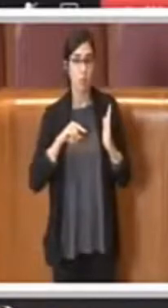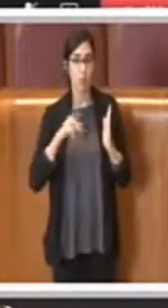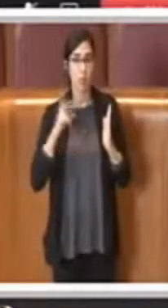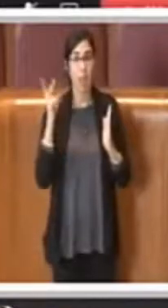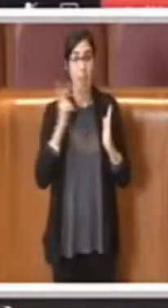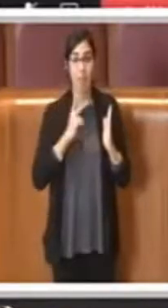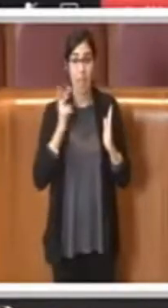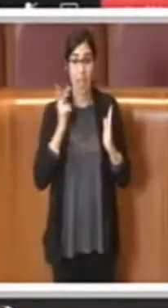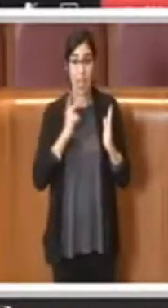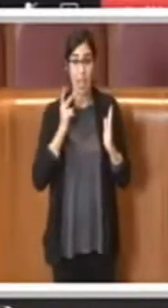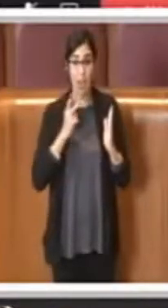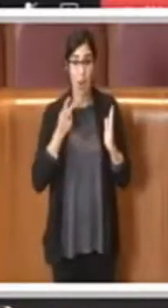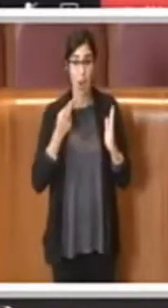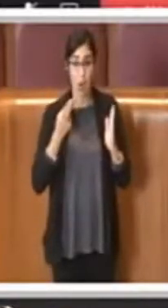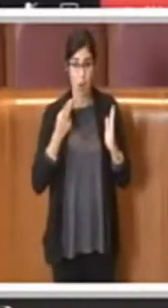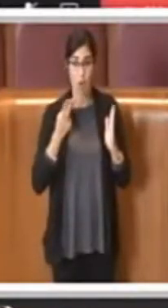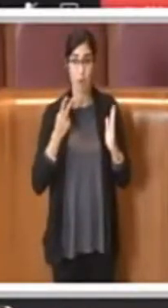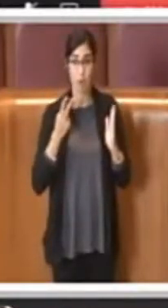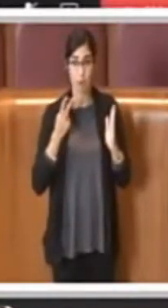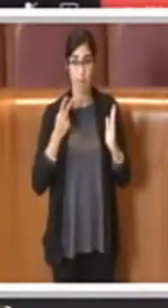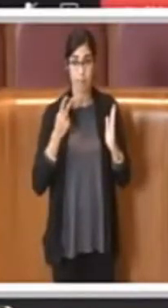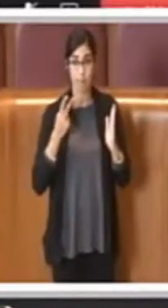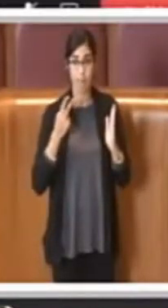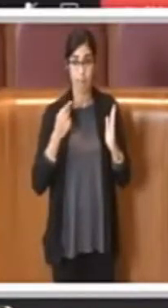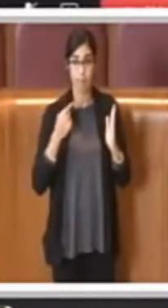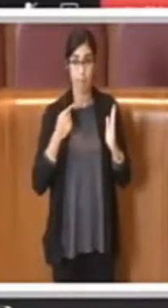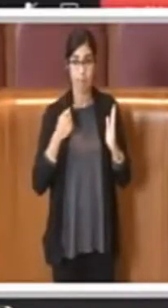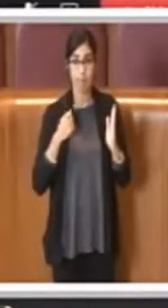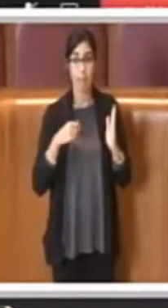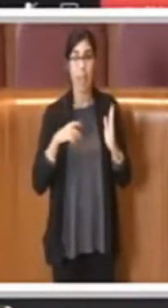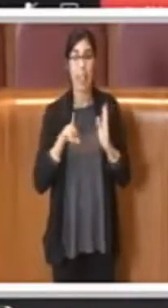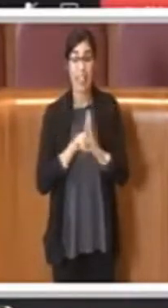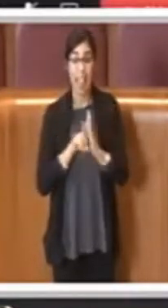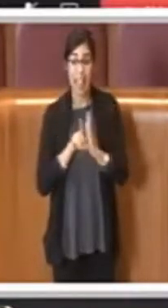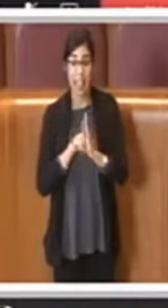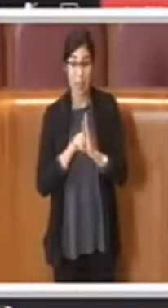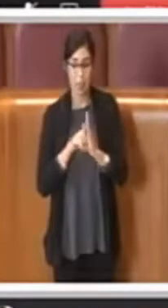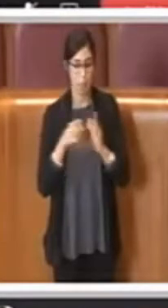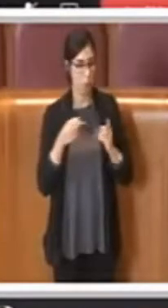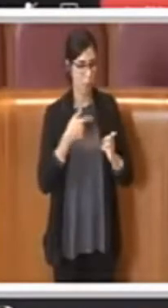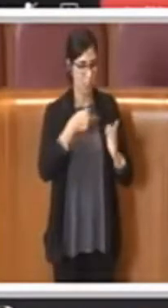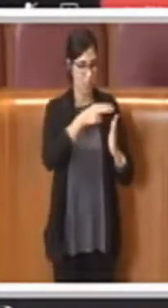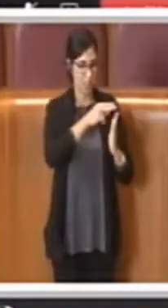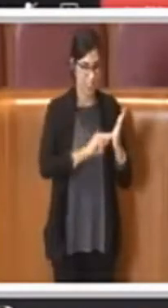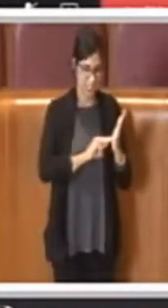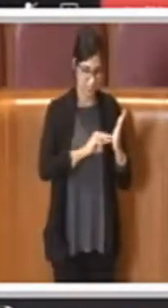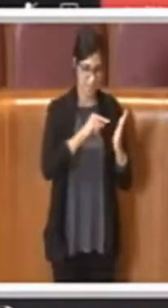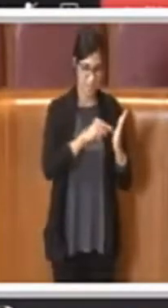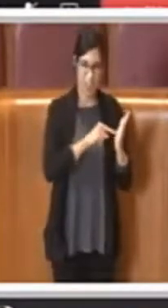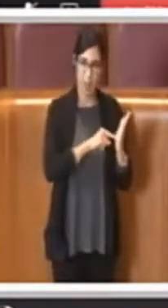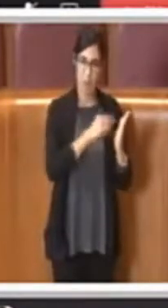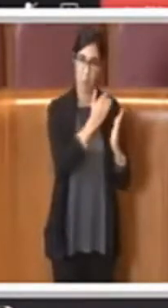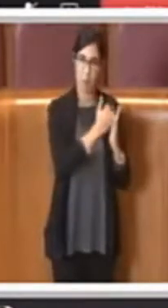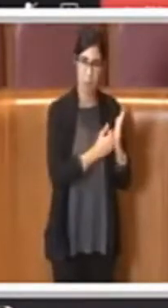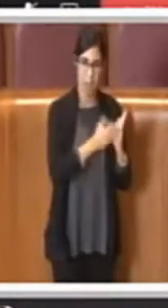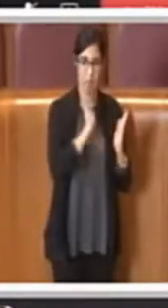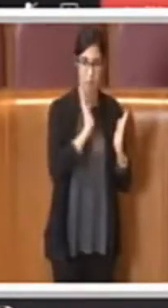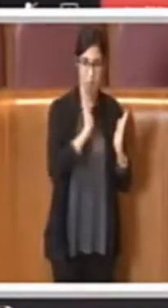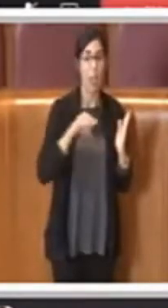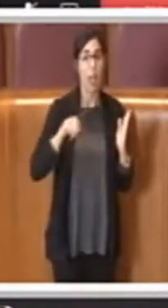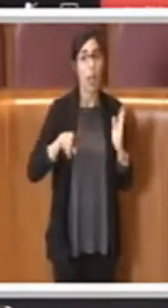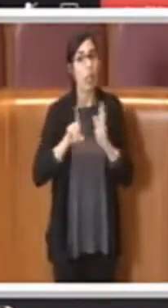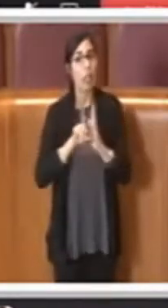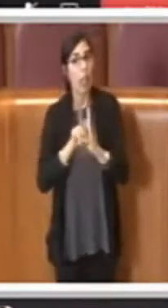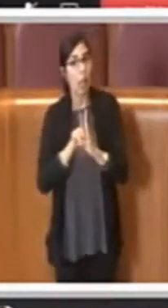seguito alla delibera, comunque in ogni caso